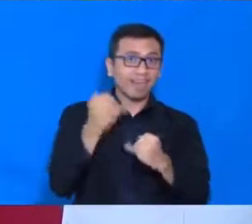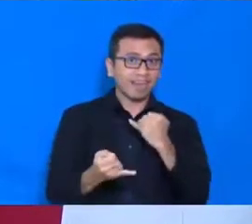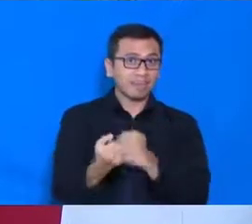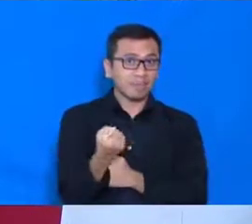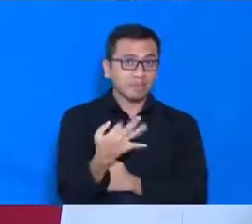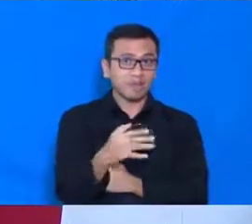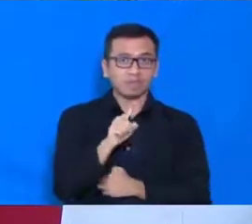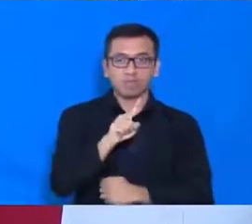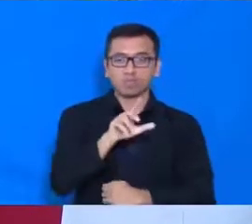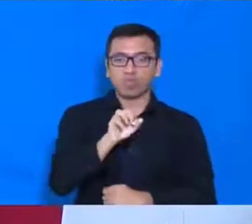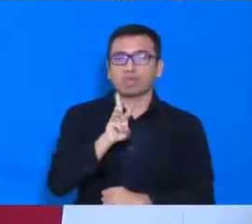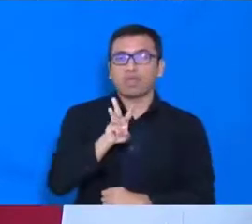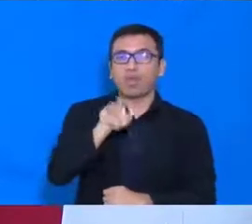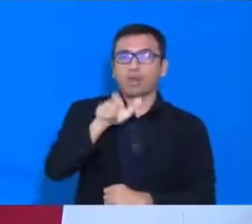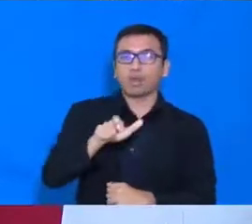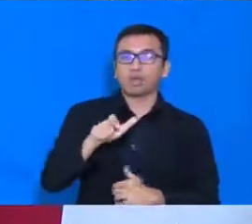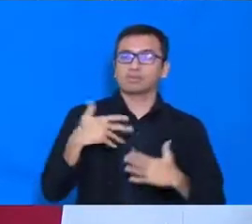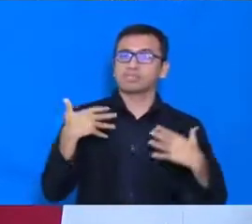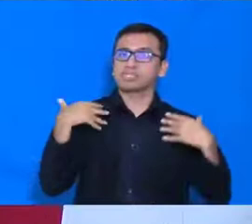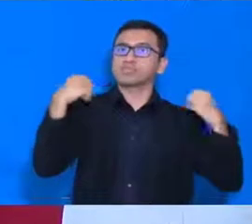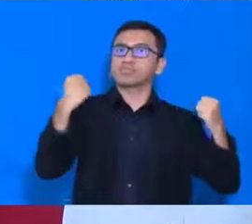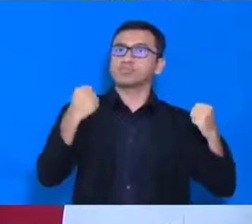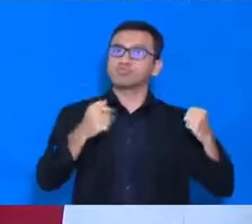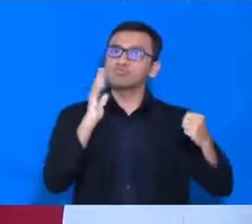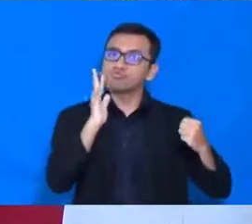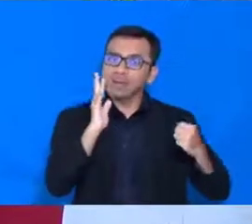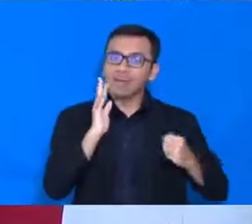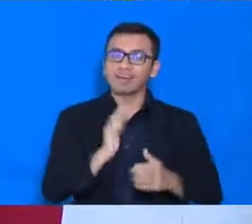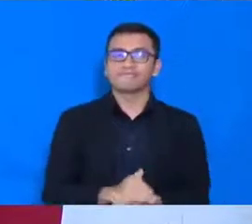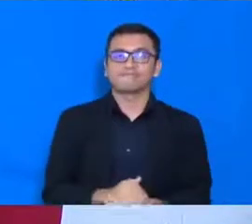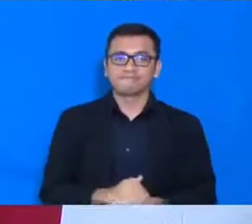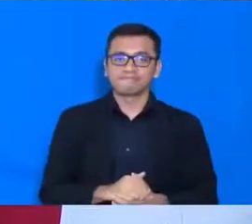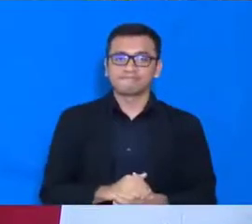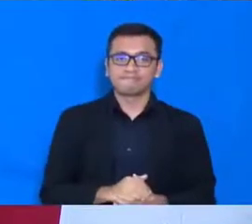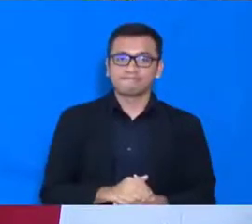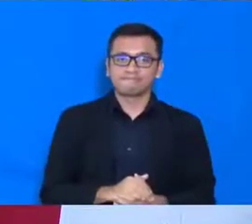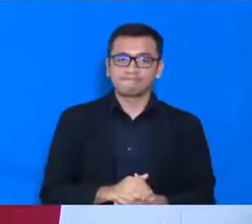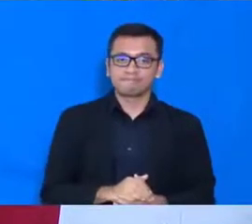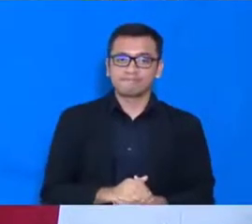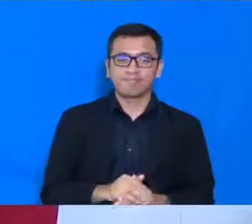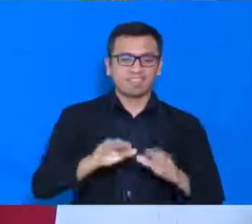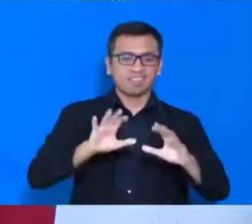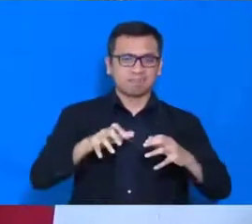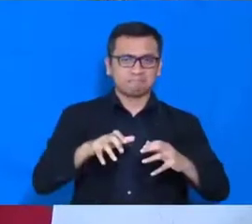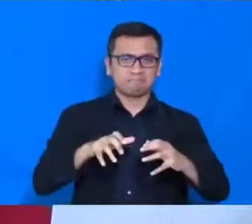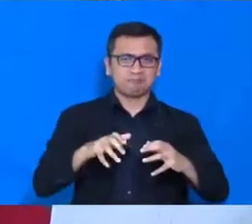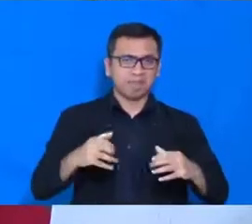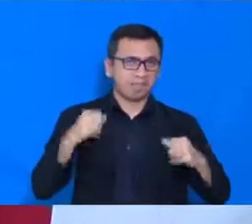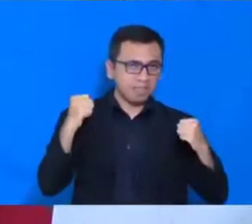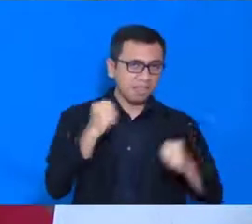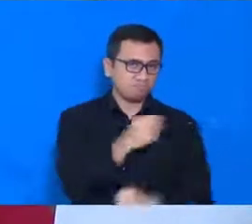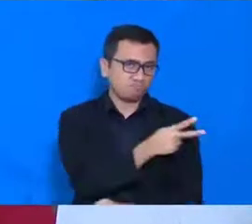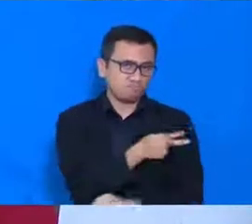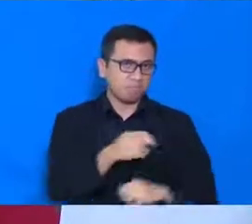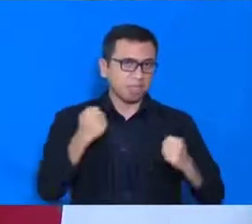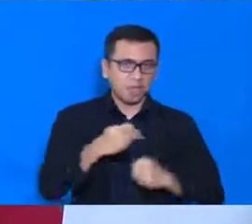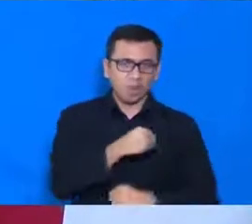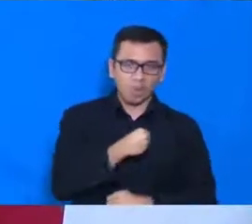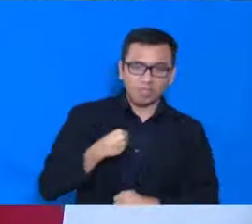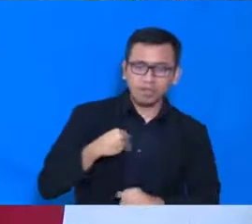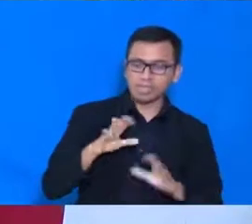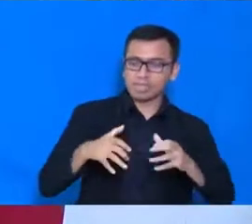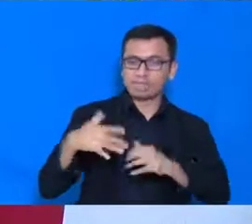103. Ditambah semangat juang, pekerja medis, dan relawan, yang tak pernah kenalalah,